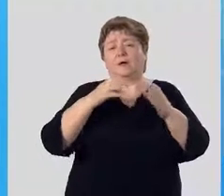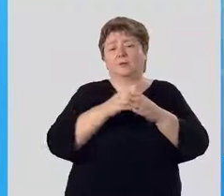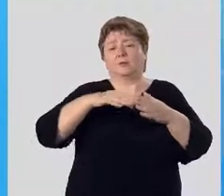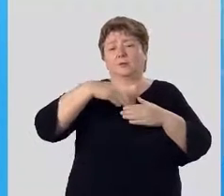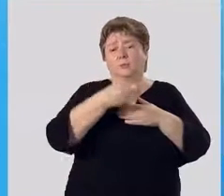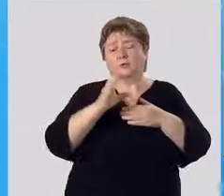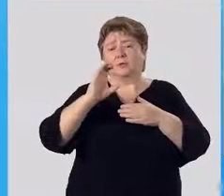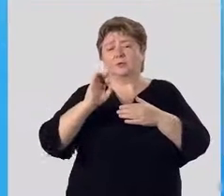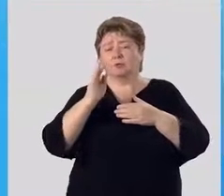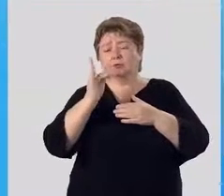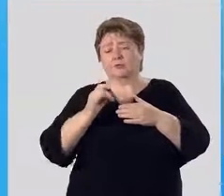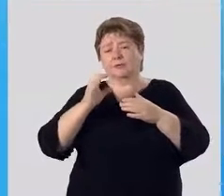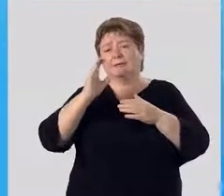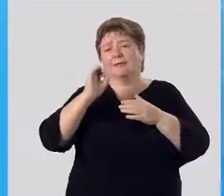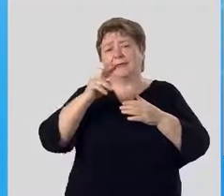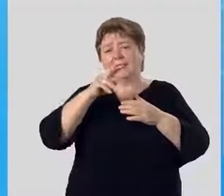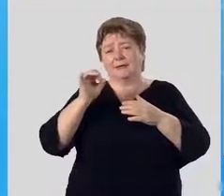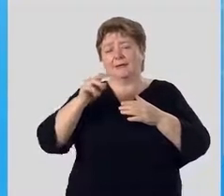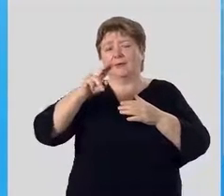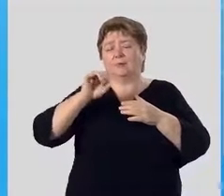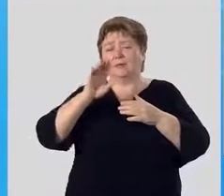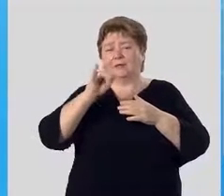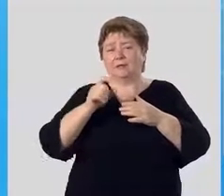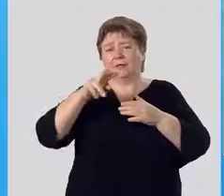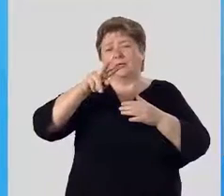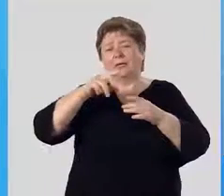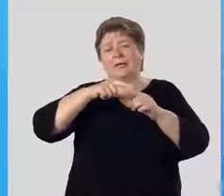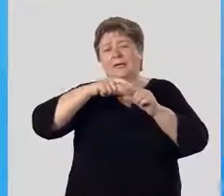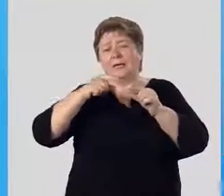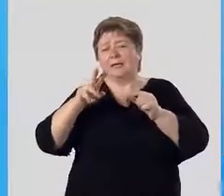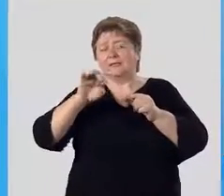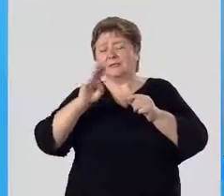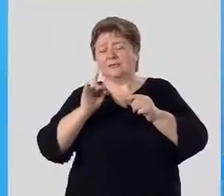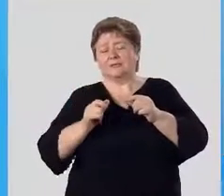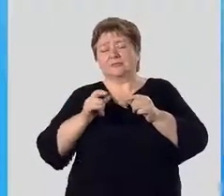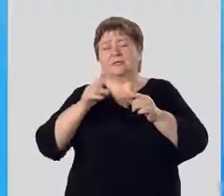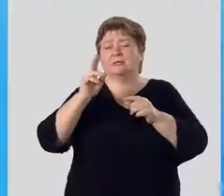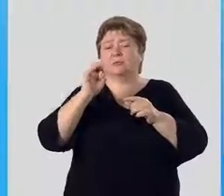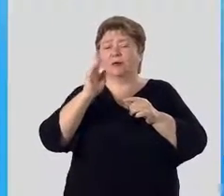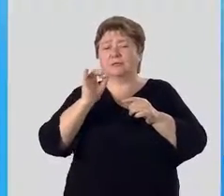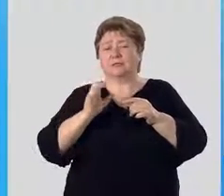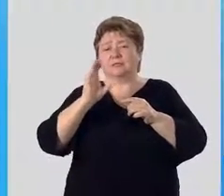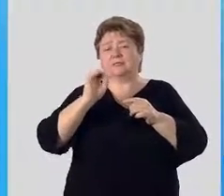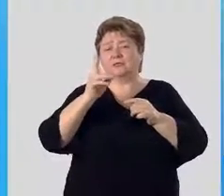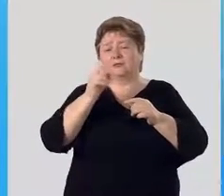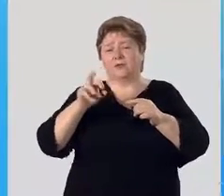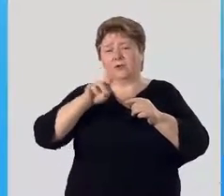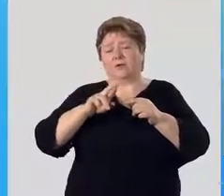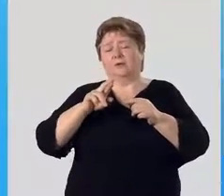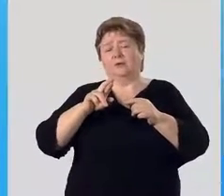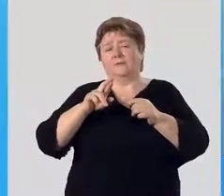относятся сосны, ели, пихты, лиственницы, кипарисы, секвои.